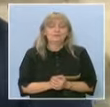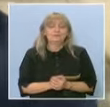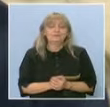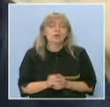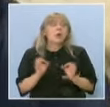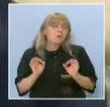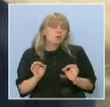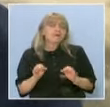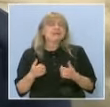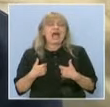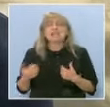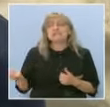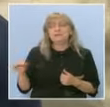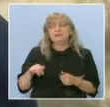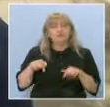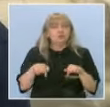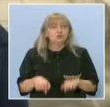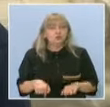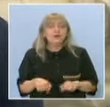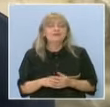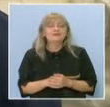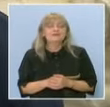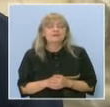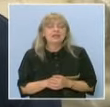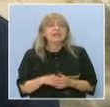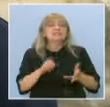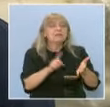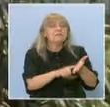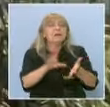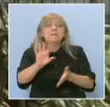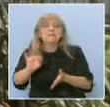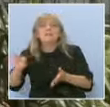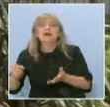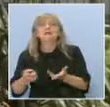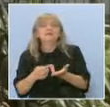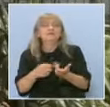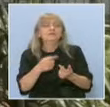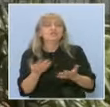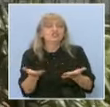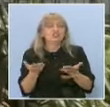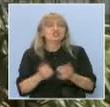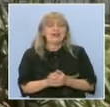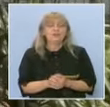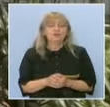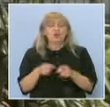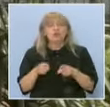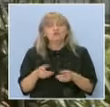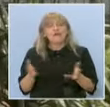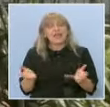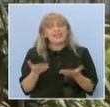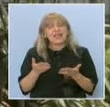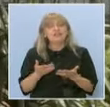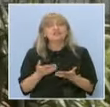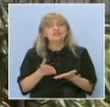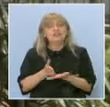аз съм идвал тук и съм пипал някои неща. Това е начин да се